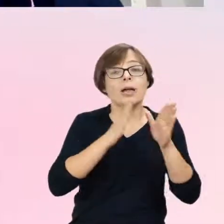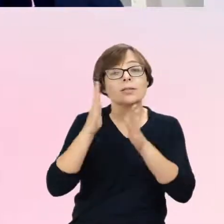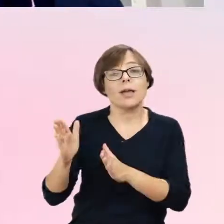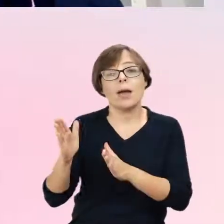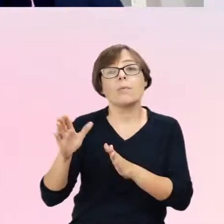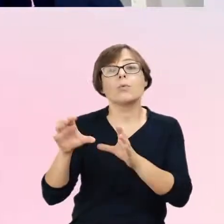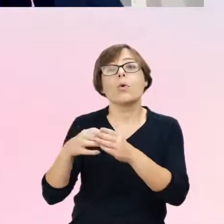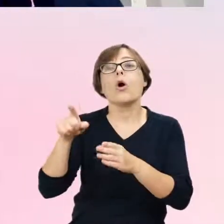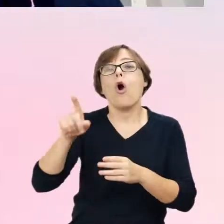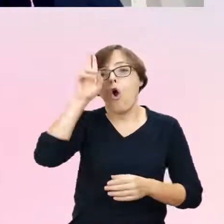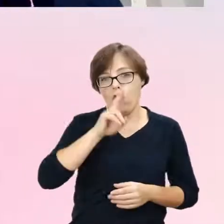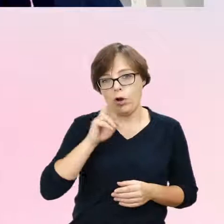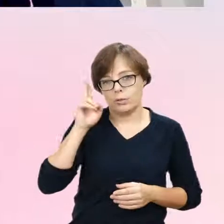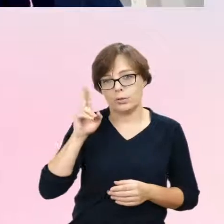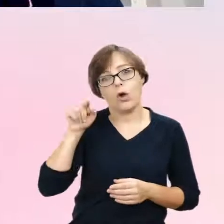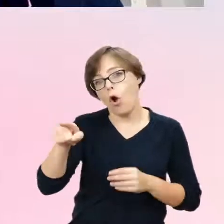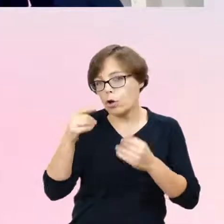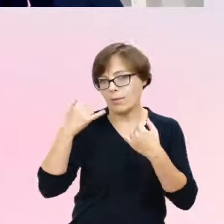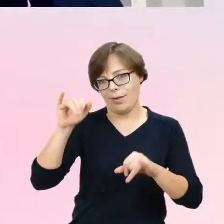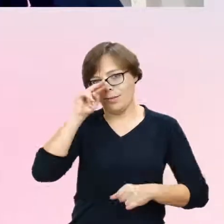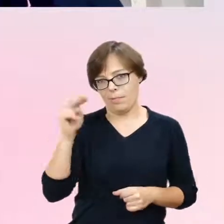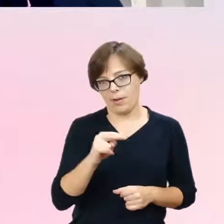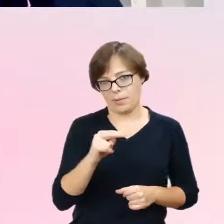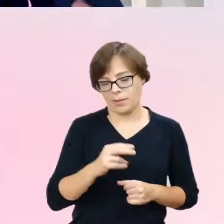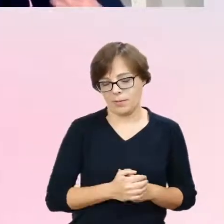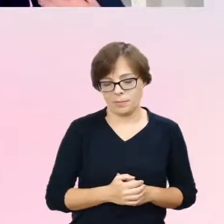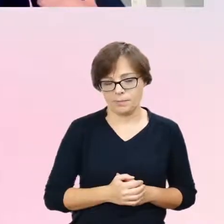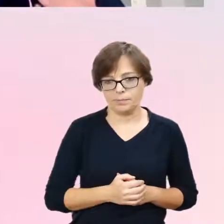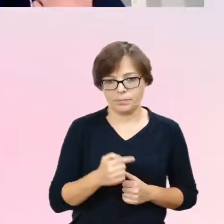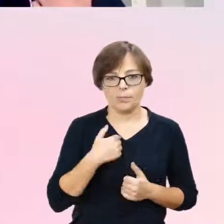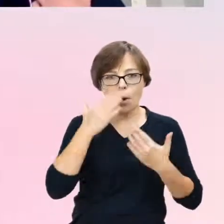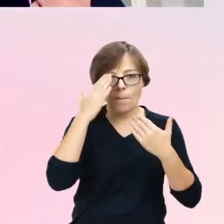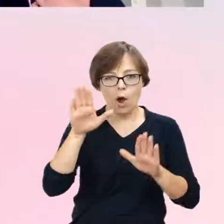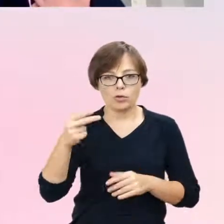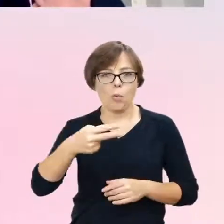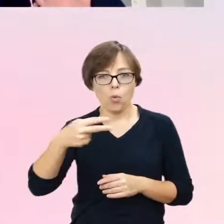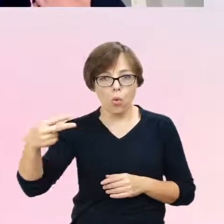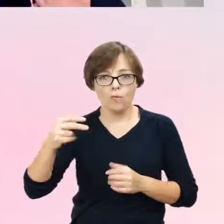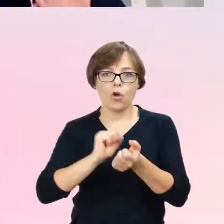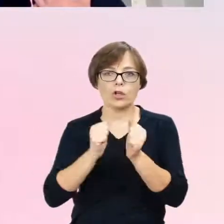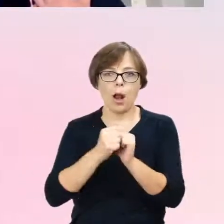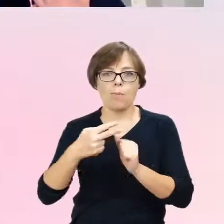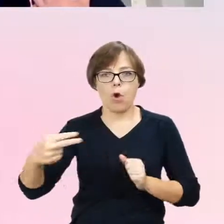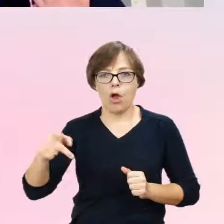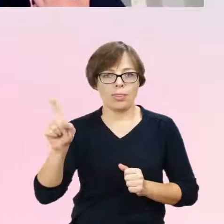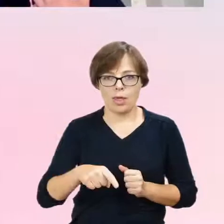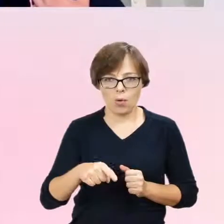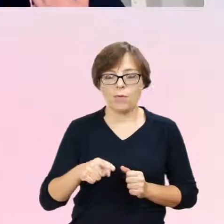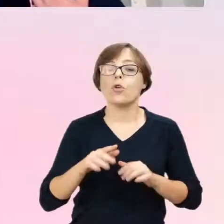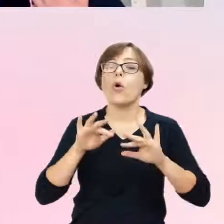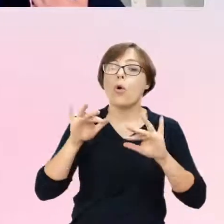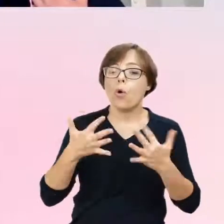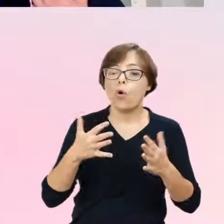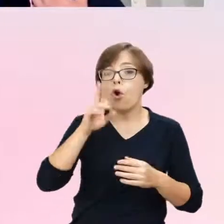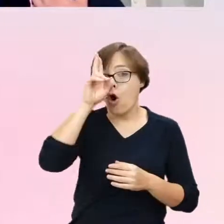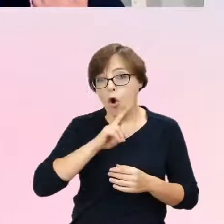pokazałam, że przez ten znak równości bądź nie jest taki, że perspektywa rodzica